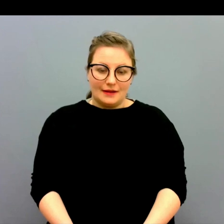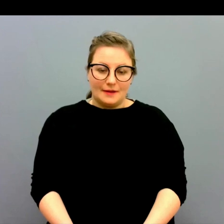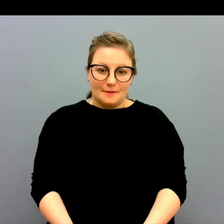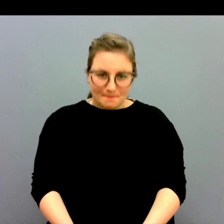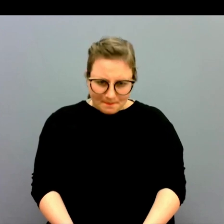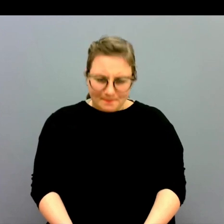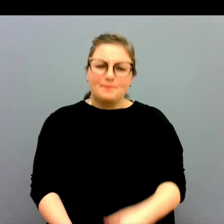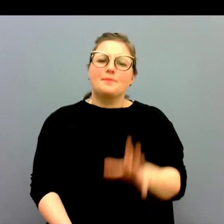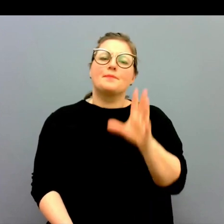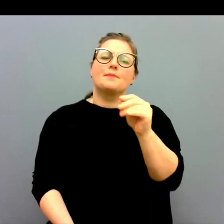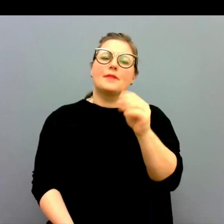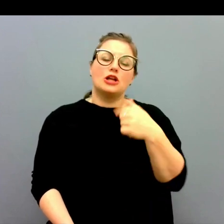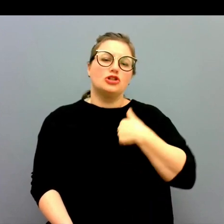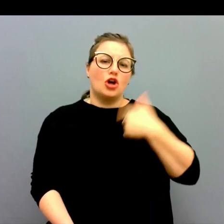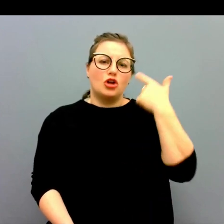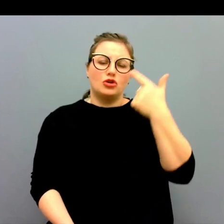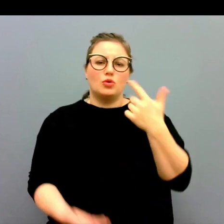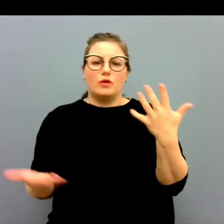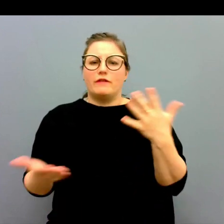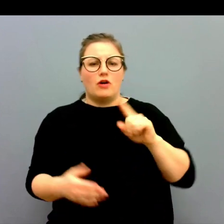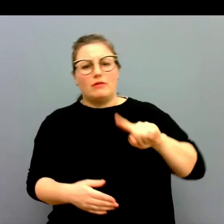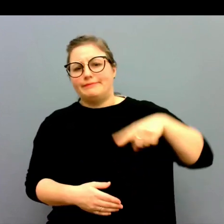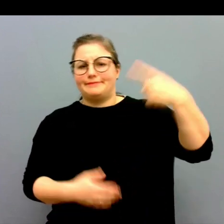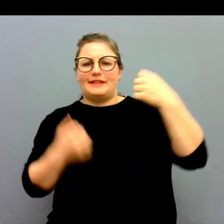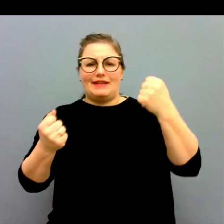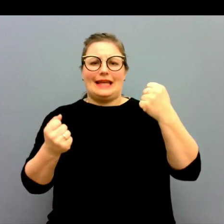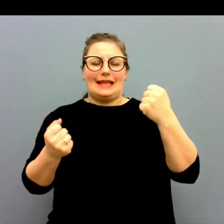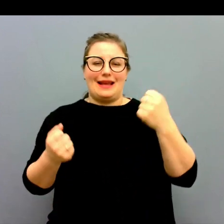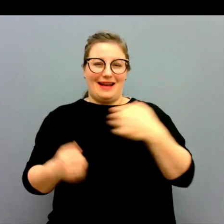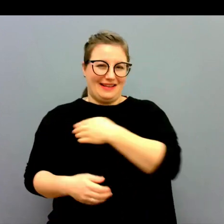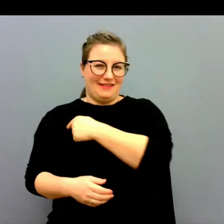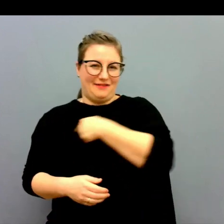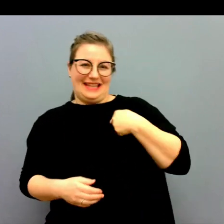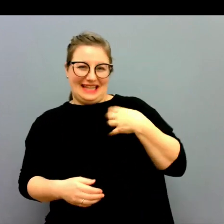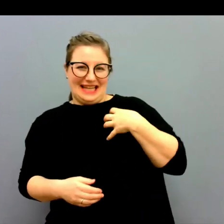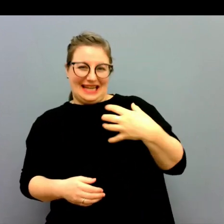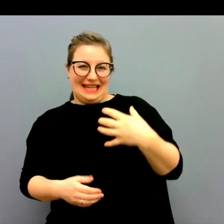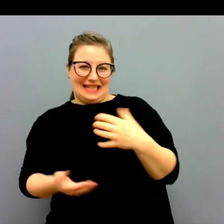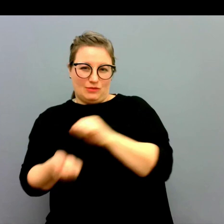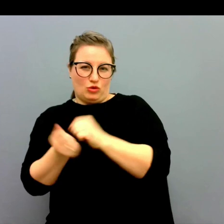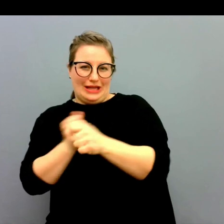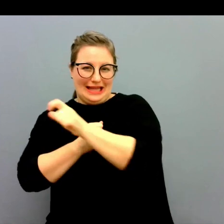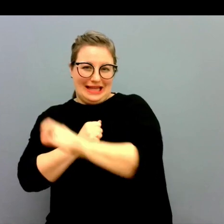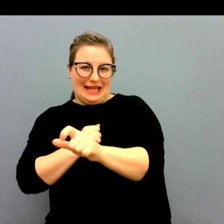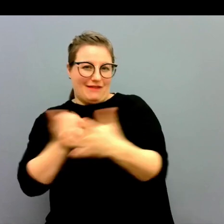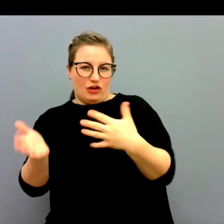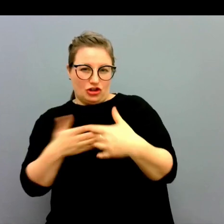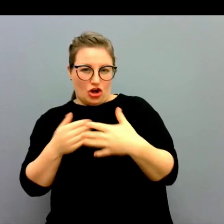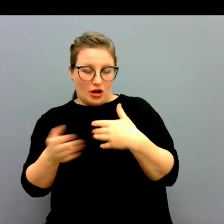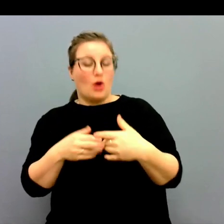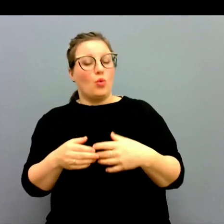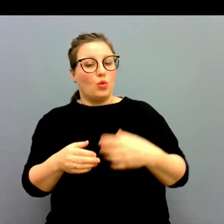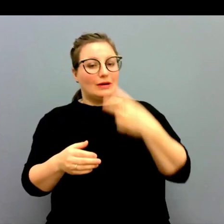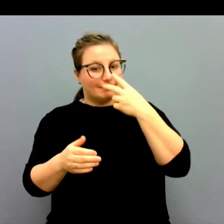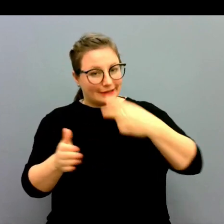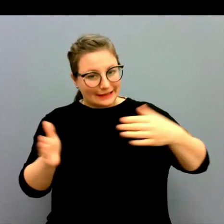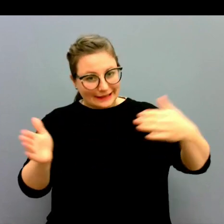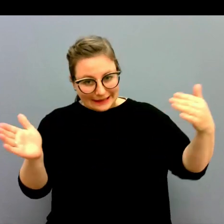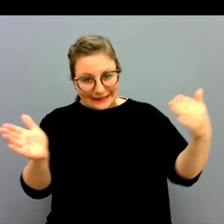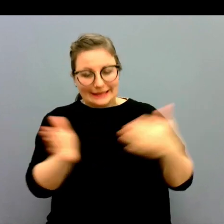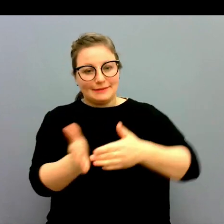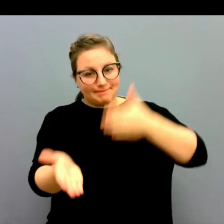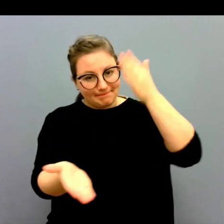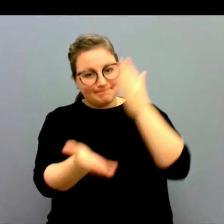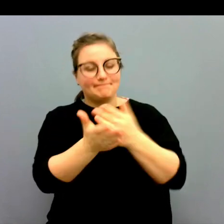Jag tror jag att det viktigaste vi kan göra ifrån rikspolitiken. Det är helt enkelt se till